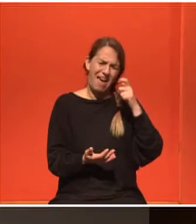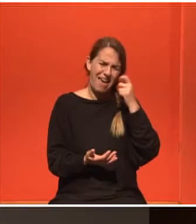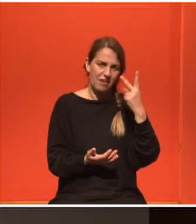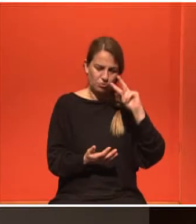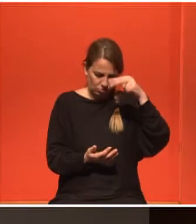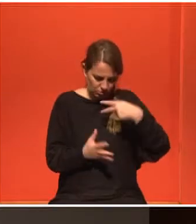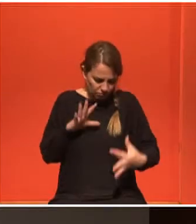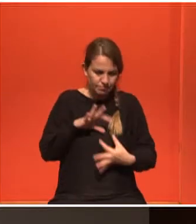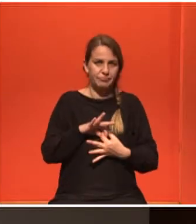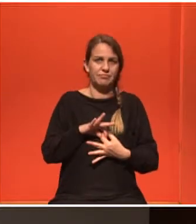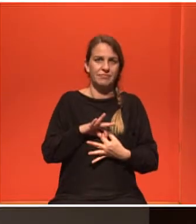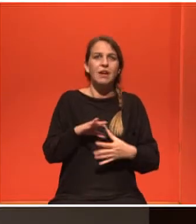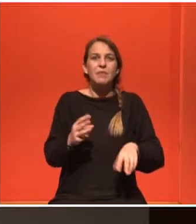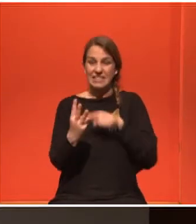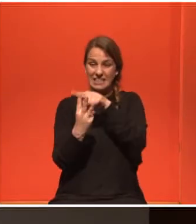Πολύ ωραία.